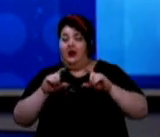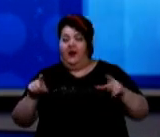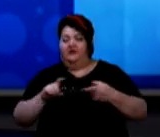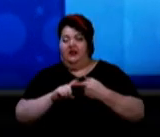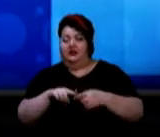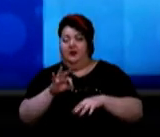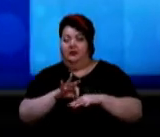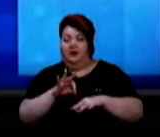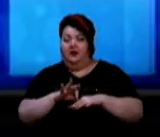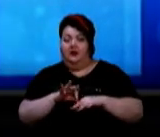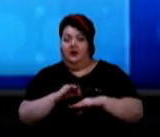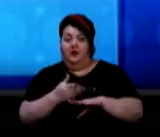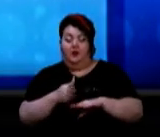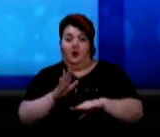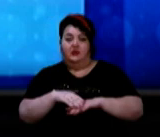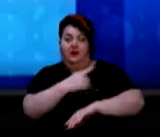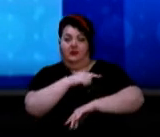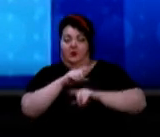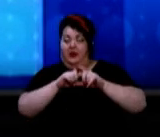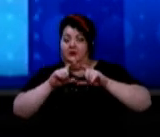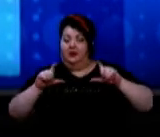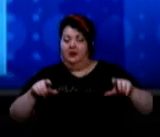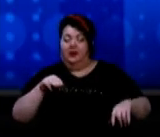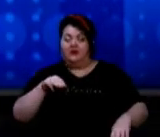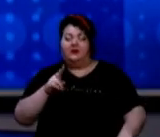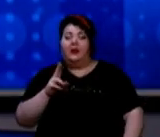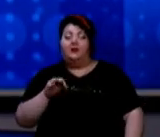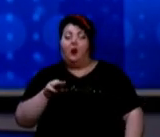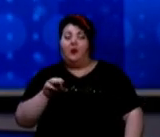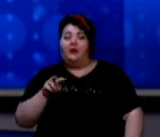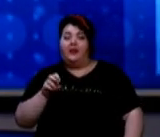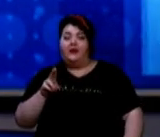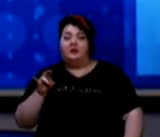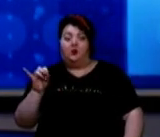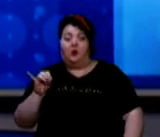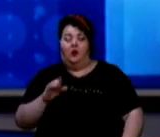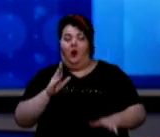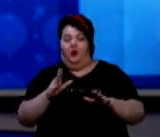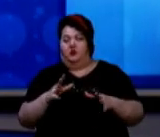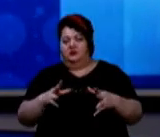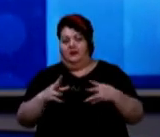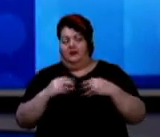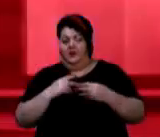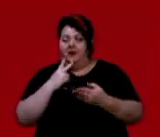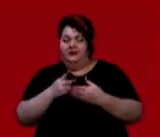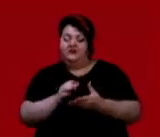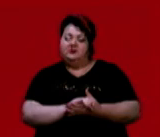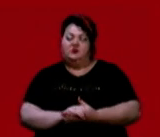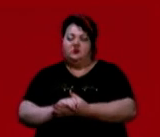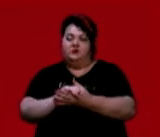медичної стоматологічної академії Тетяною Коталейською. Будьте з нами, дивіться Суспільне телебачення. На все добре.